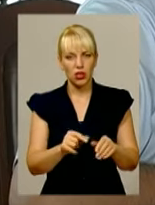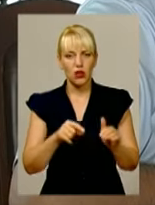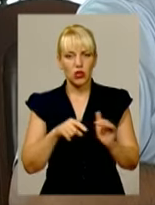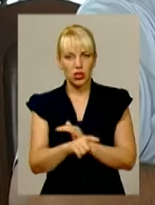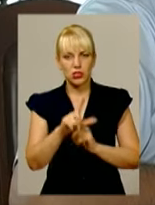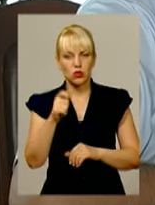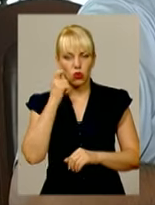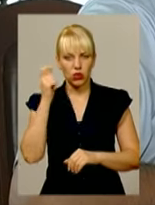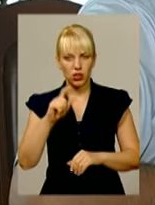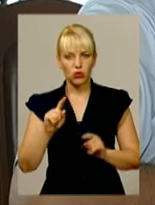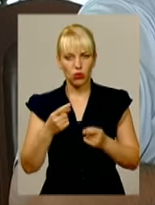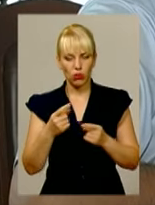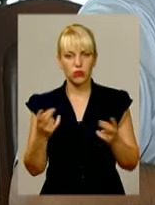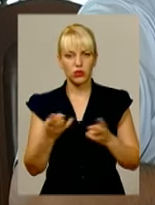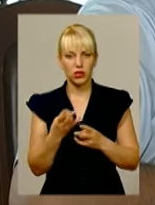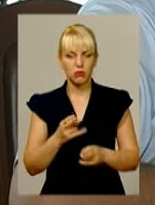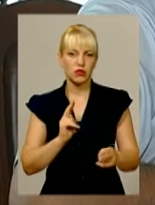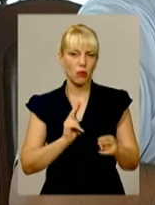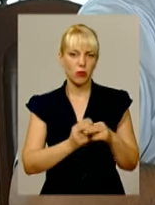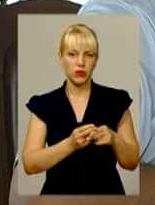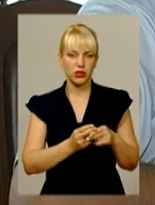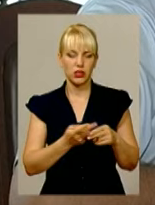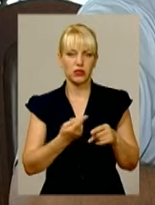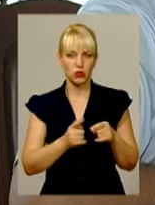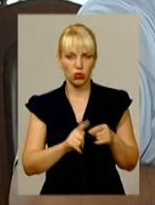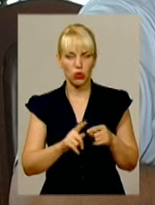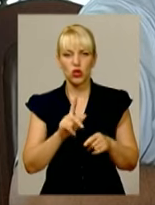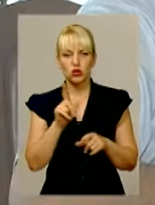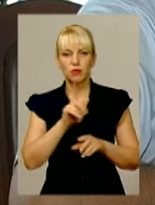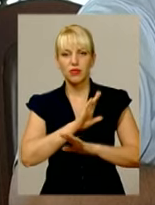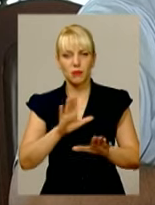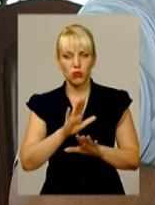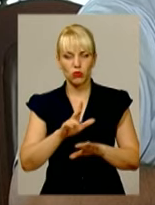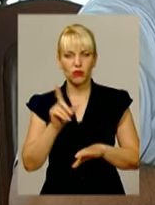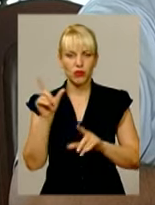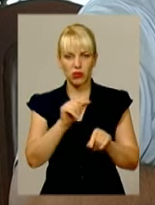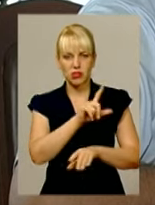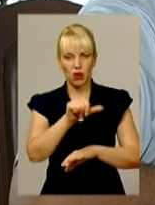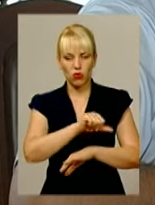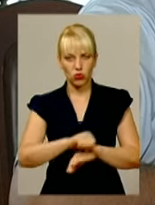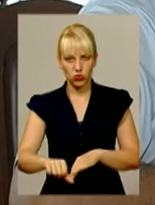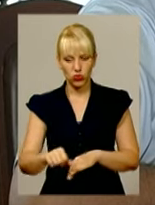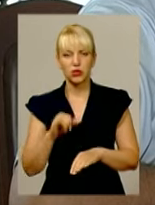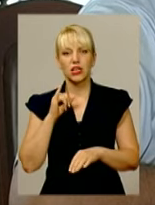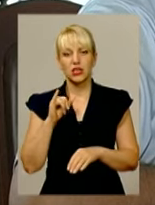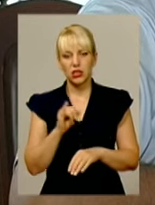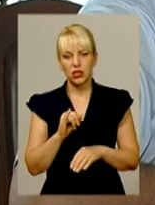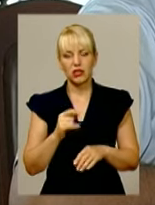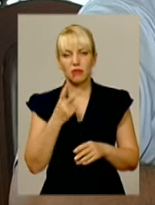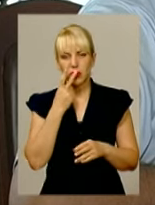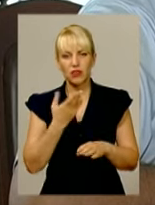запобігання такого виїздуть особи за кордон, а також враховуючи тяжкість скоєння кримінального пропорушення,